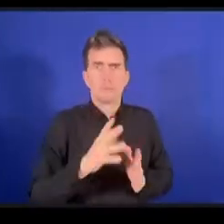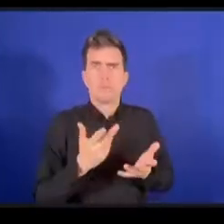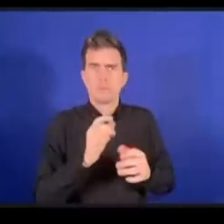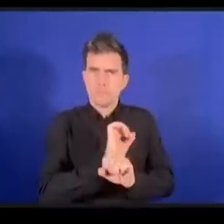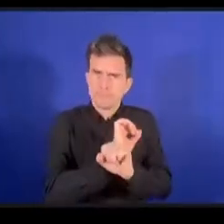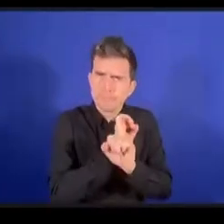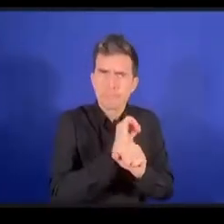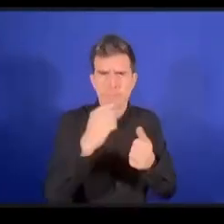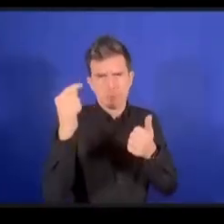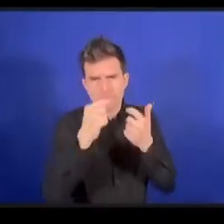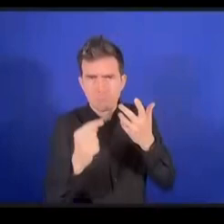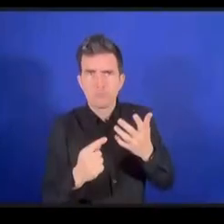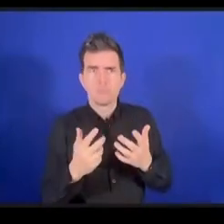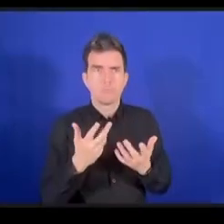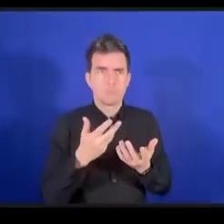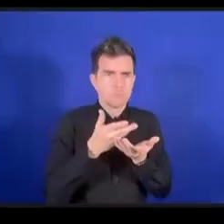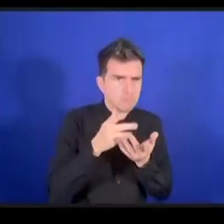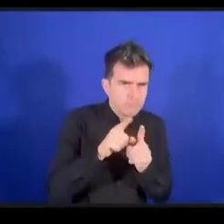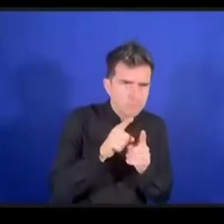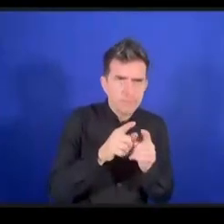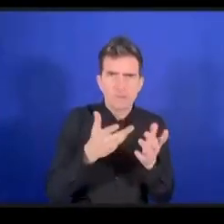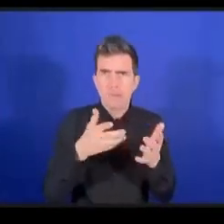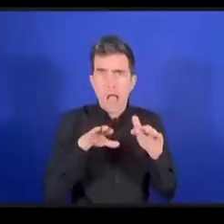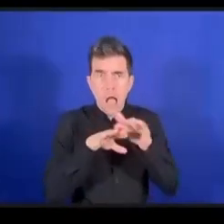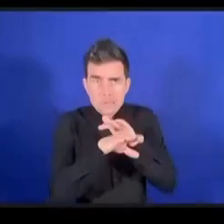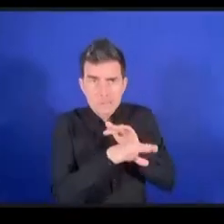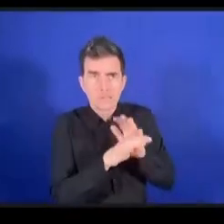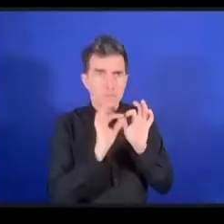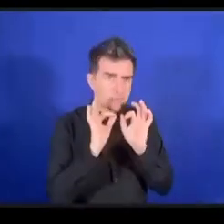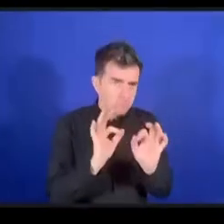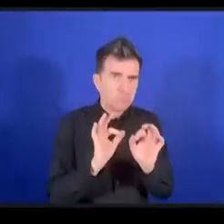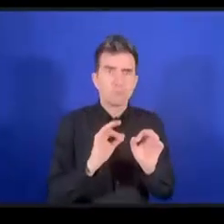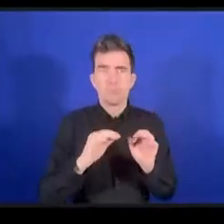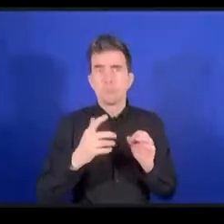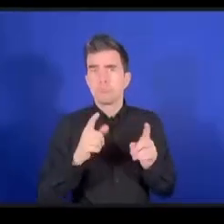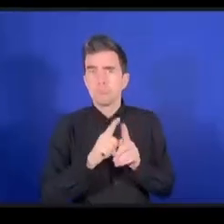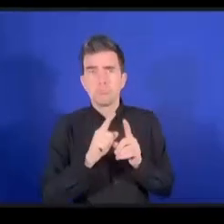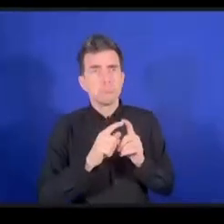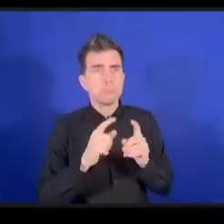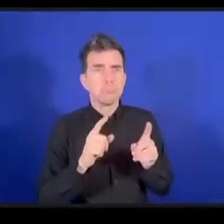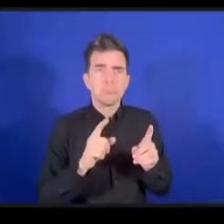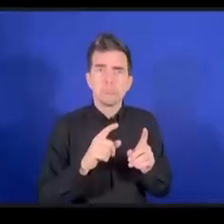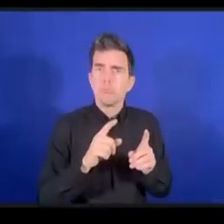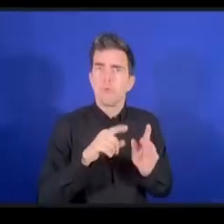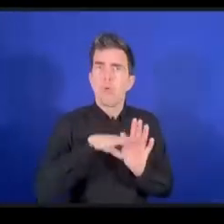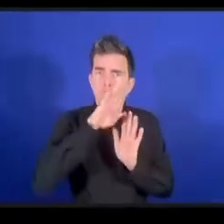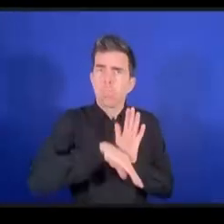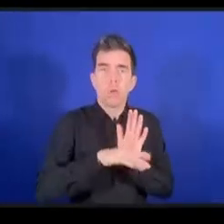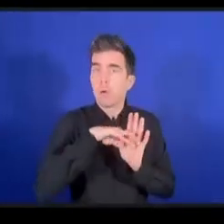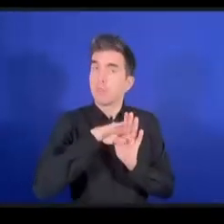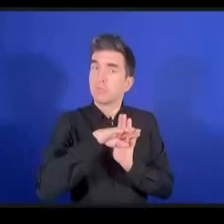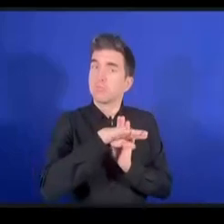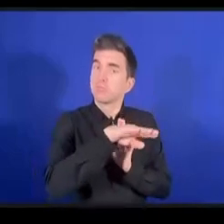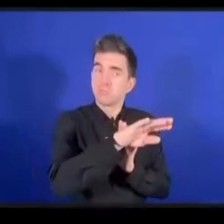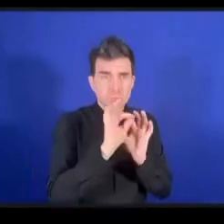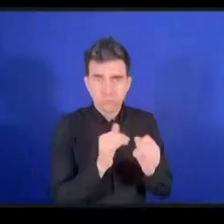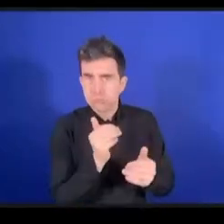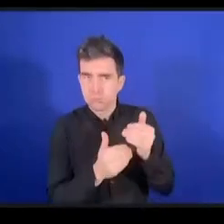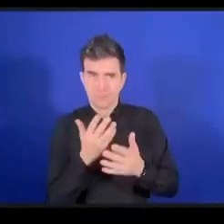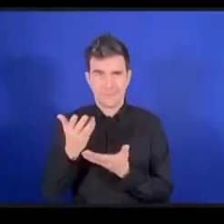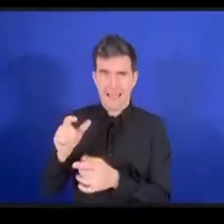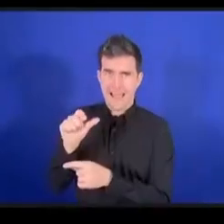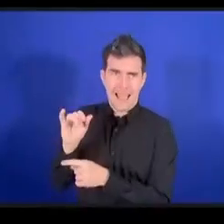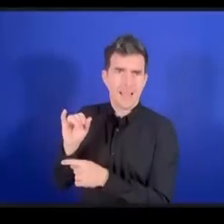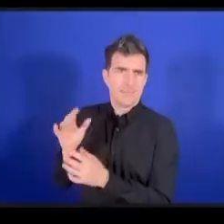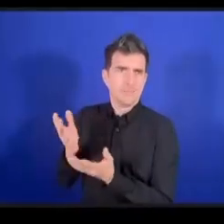انفتاحيات الانترنت وفي الوصول والتشغيل المتبادل إلى آخره كما أن في الذكاء الاصطناعي